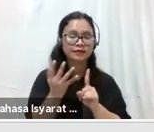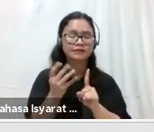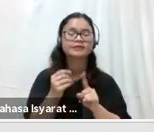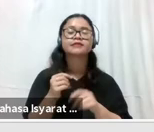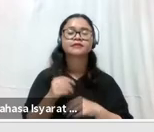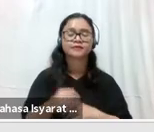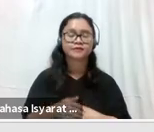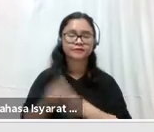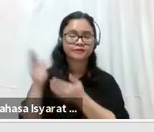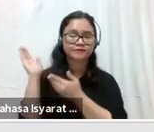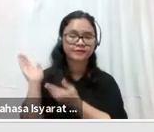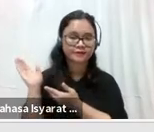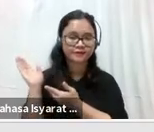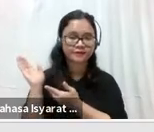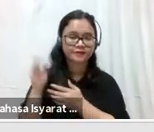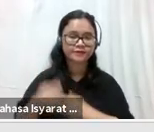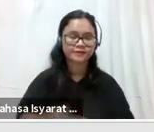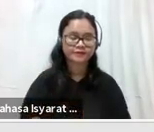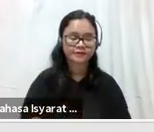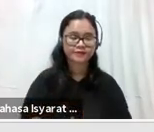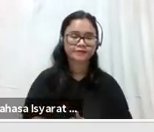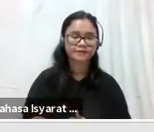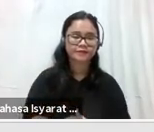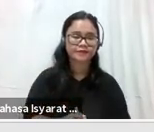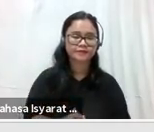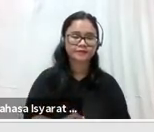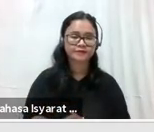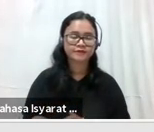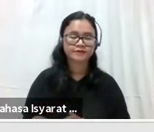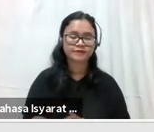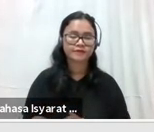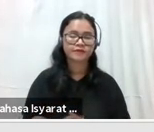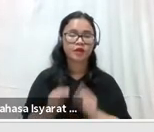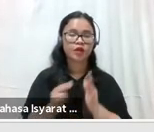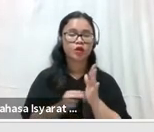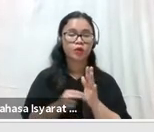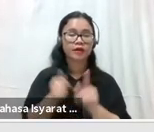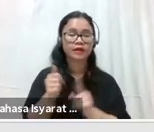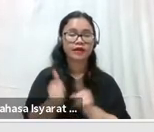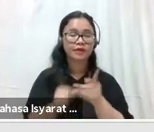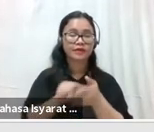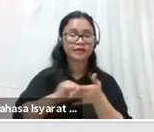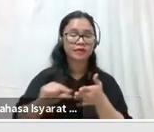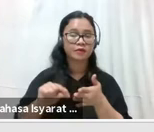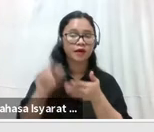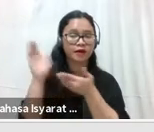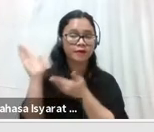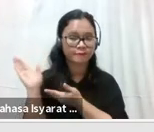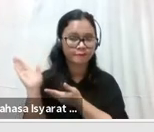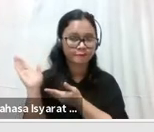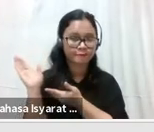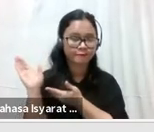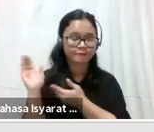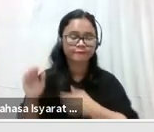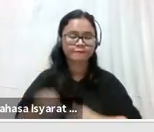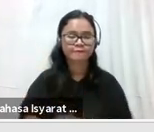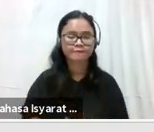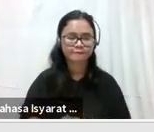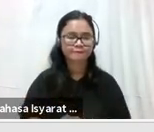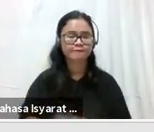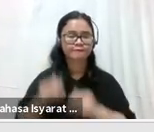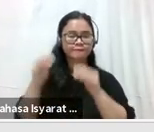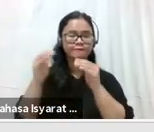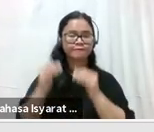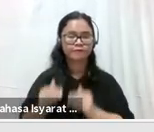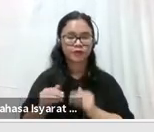Angga Damayanto dalam kurung individu 16. Angga Yanwar dalam kurung individu